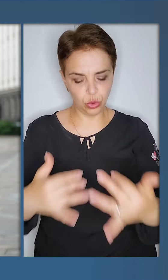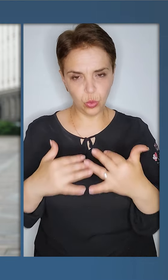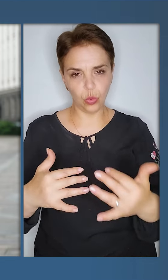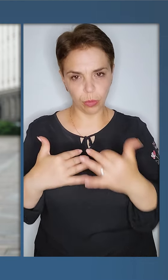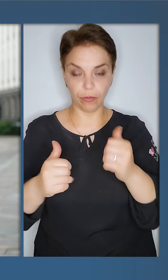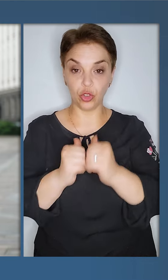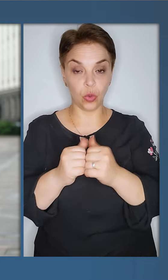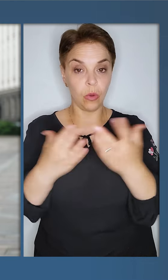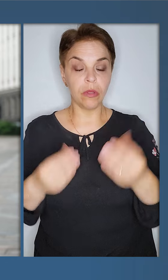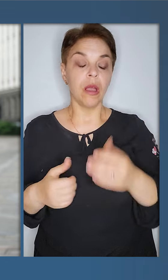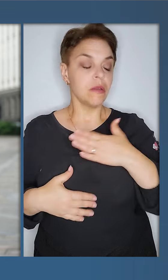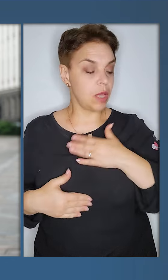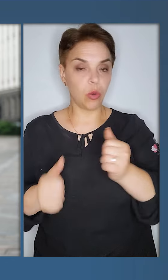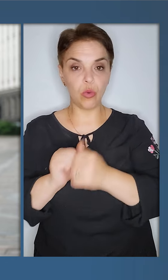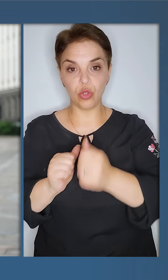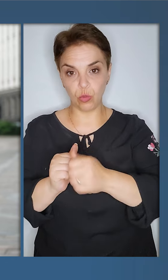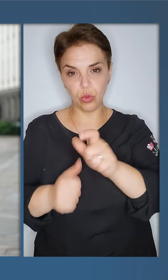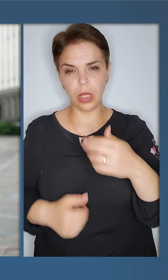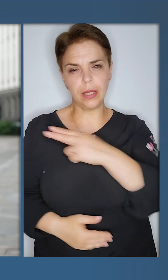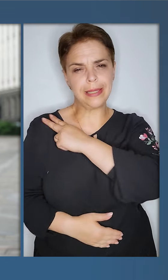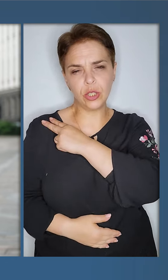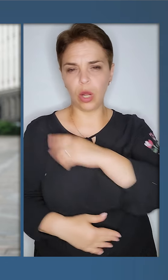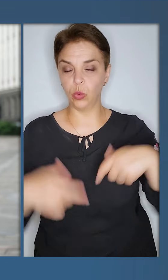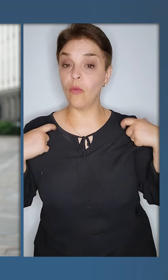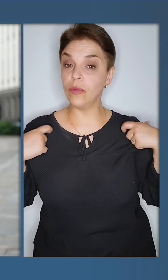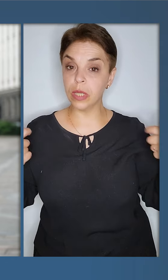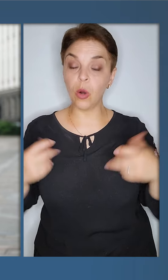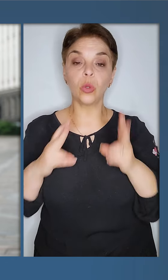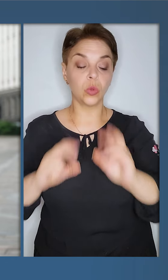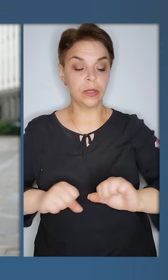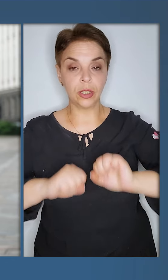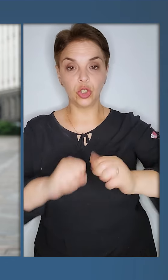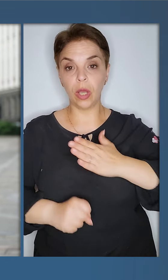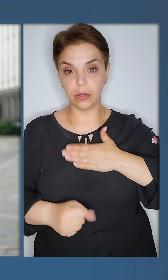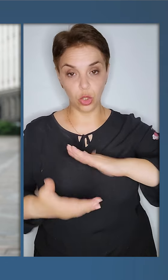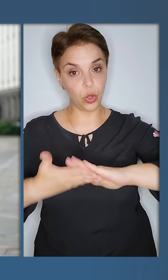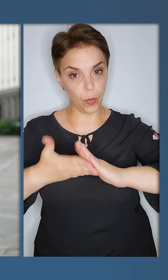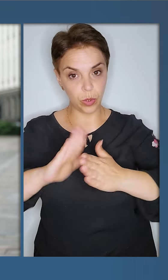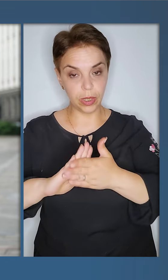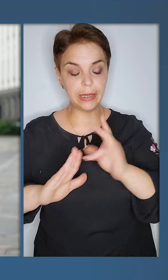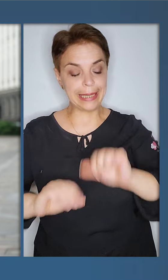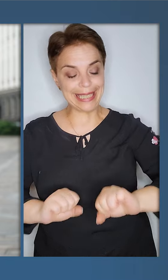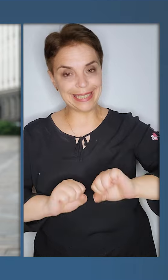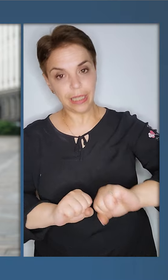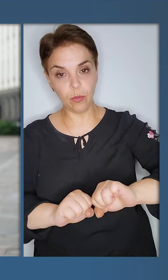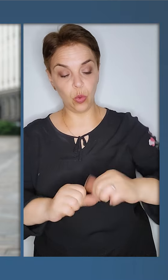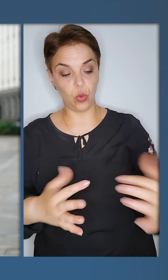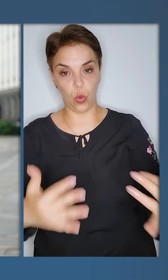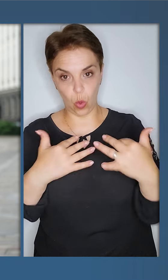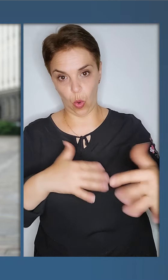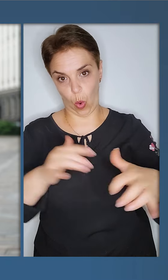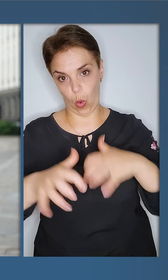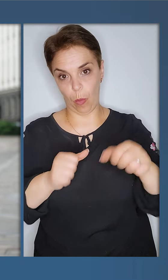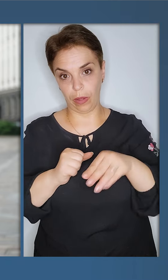російських штурмів щодня. Дякую кожному солдату, сержанту та офіцеру, які захищають наші позиції і